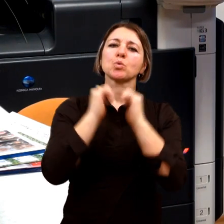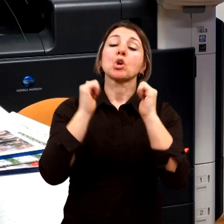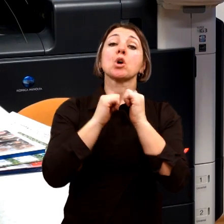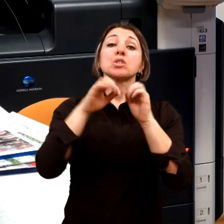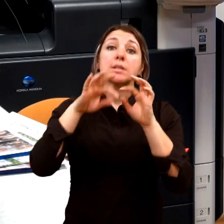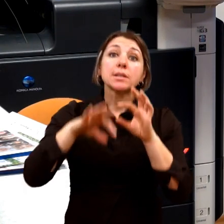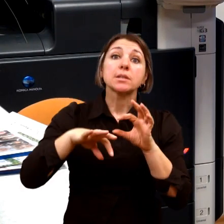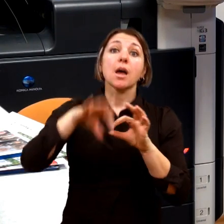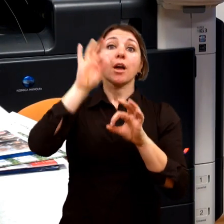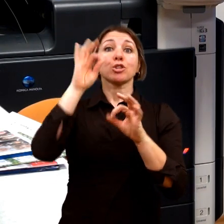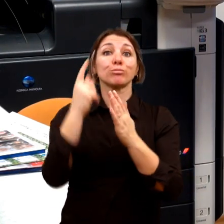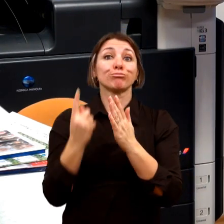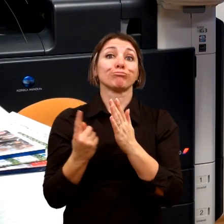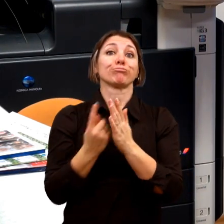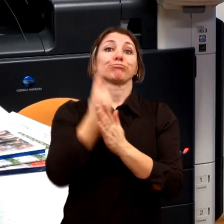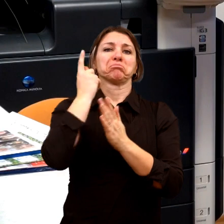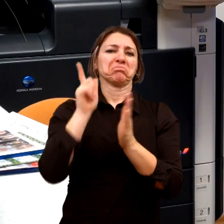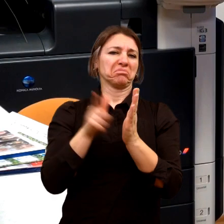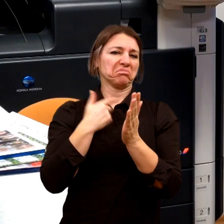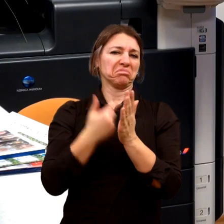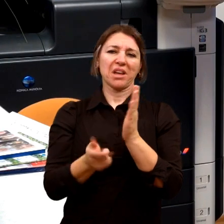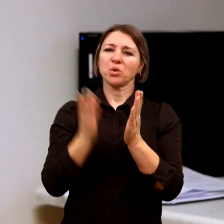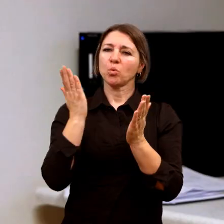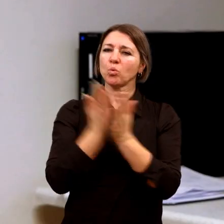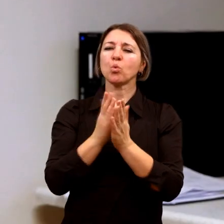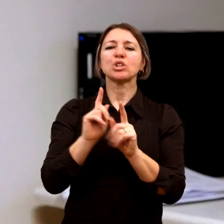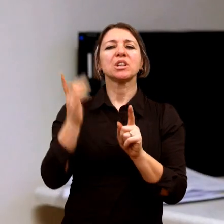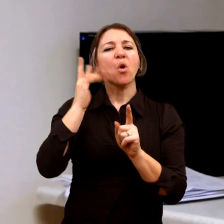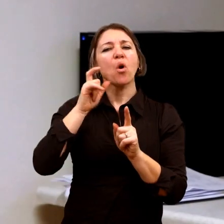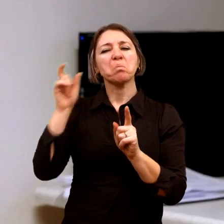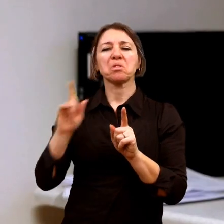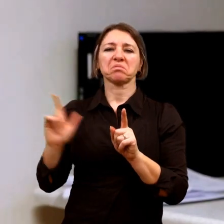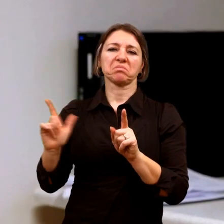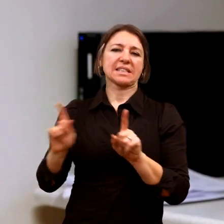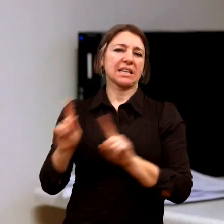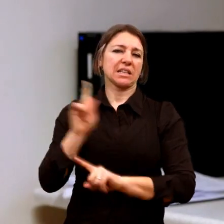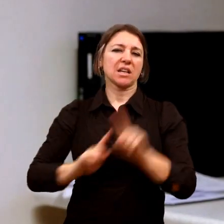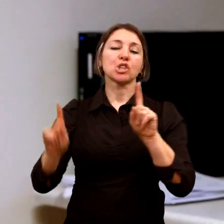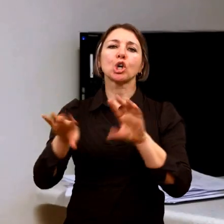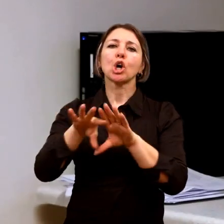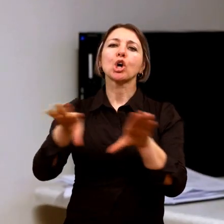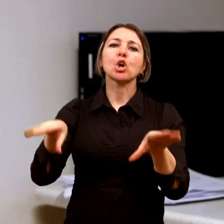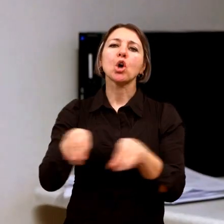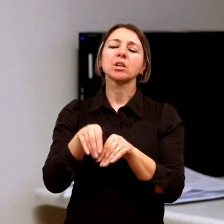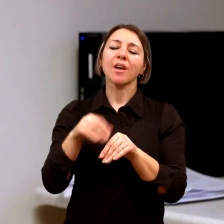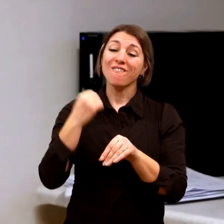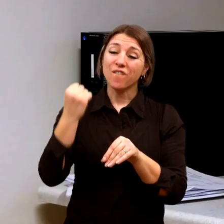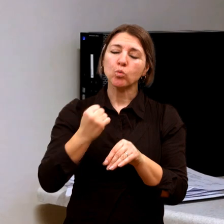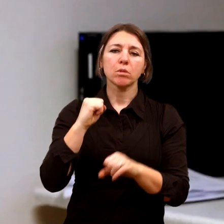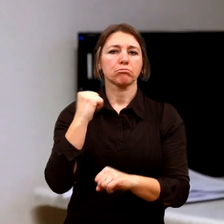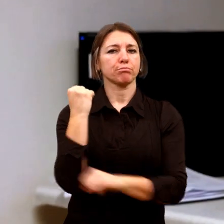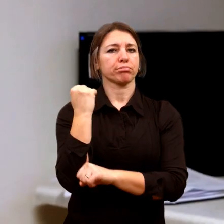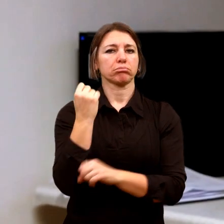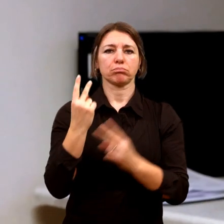vymysleli dávno přede mnou, že opravdu rodina je základ jako všeho. Pokud funguje rodina, pokud